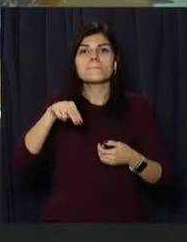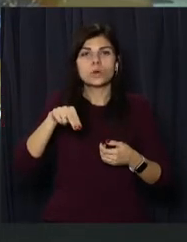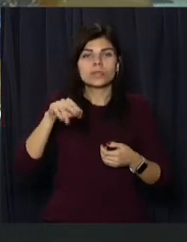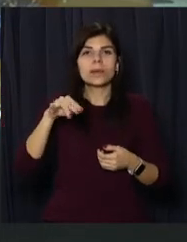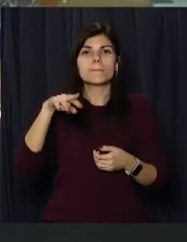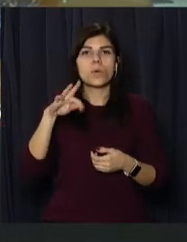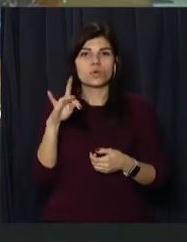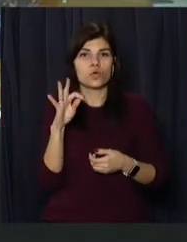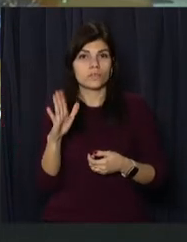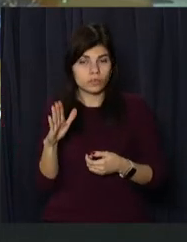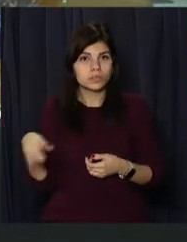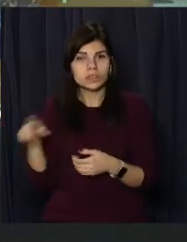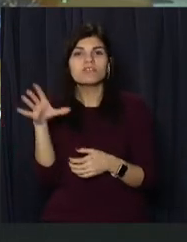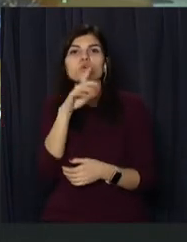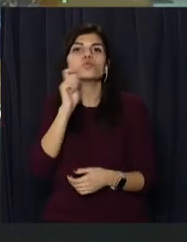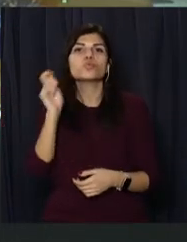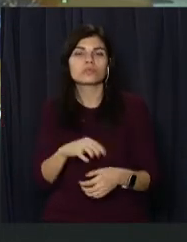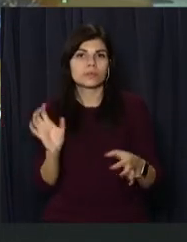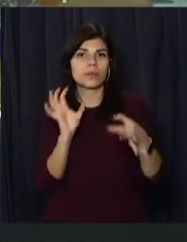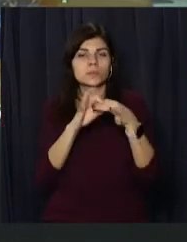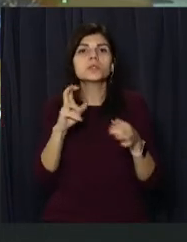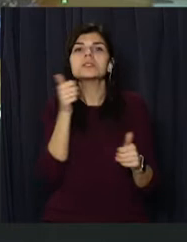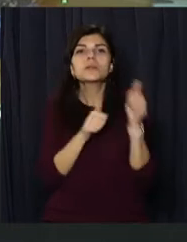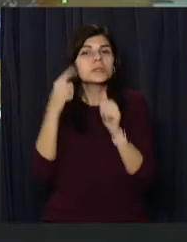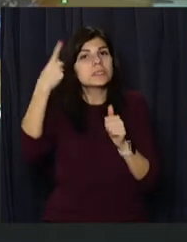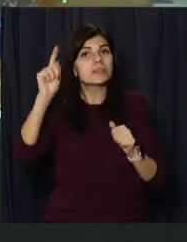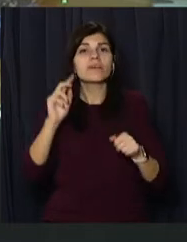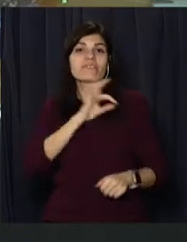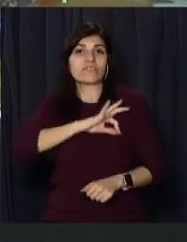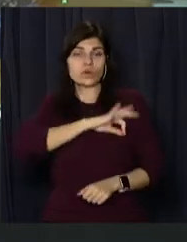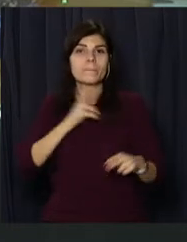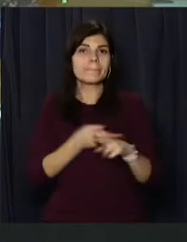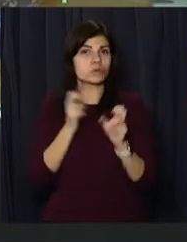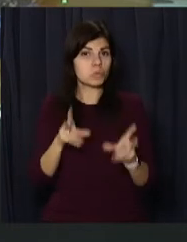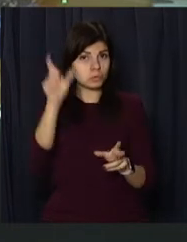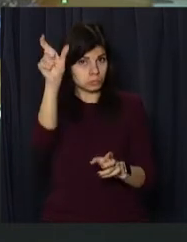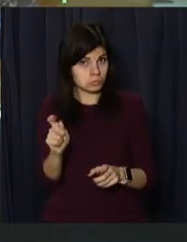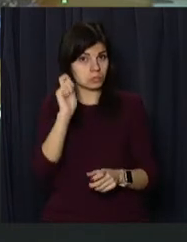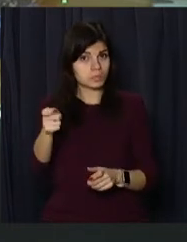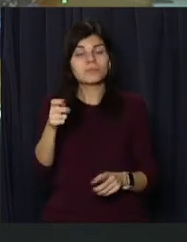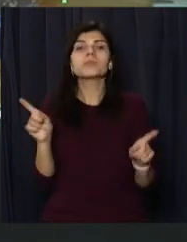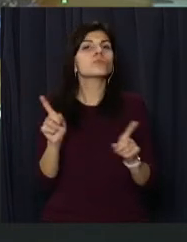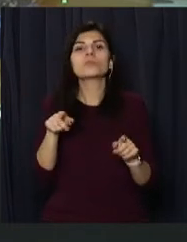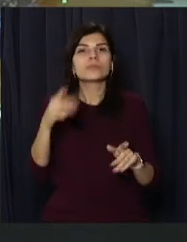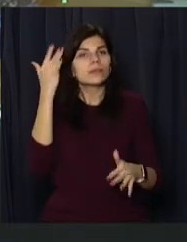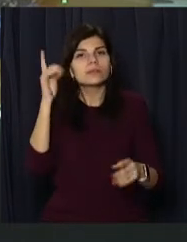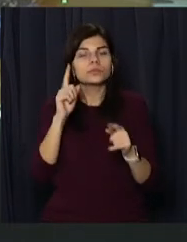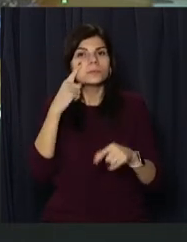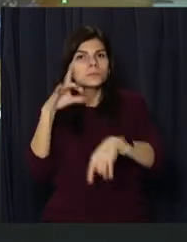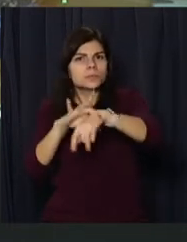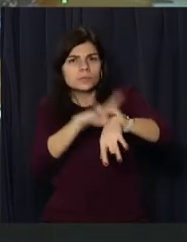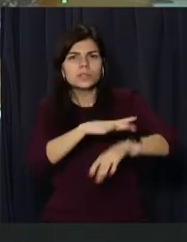та Покровська – долучилися до всеукраїнського пілотного проєкту «Вихователь безпеки». Мета ініціативи – виявлення та попередження